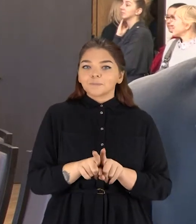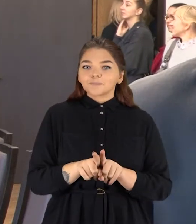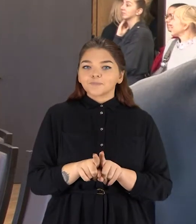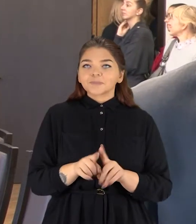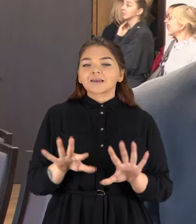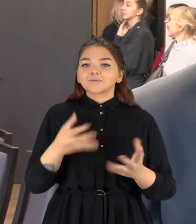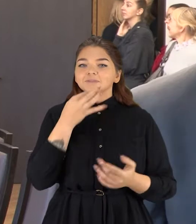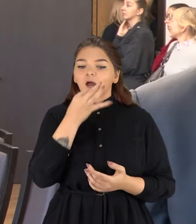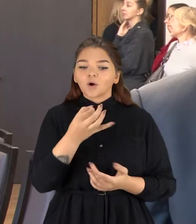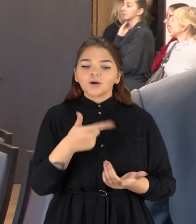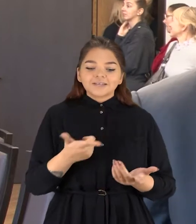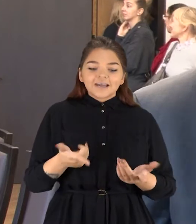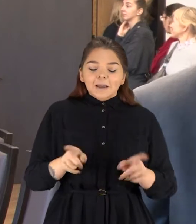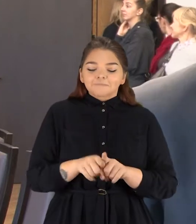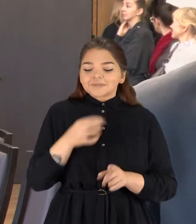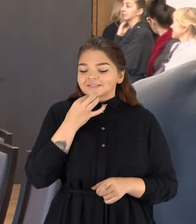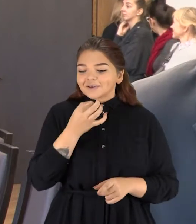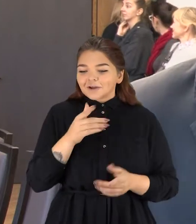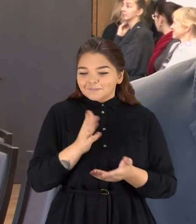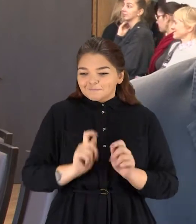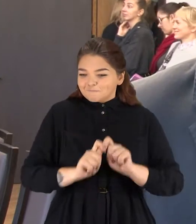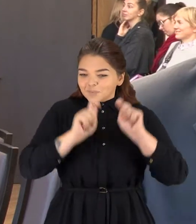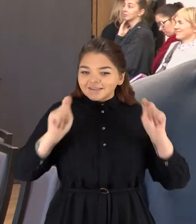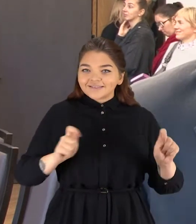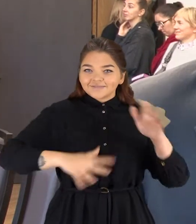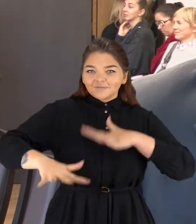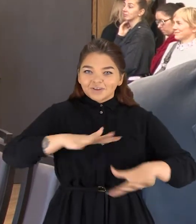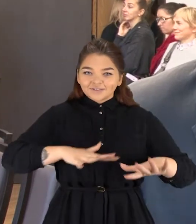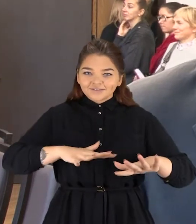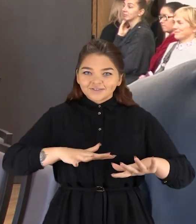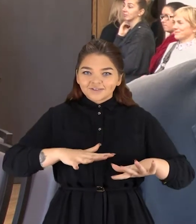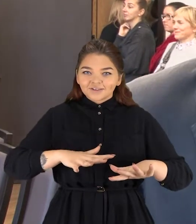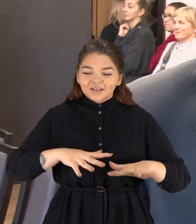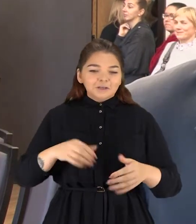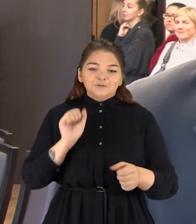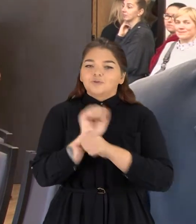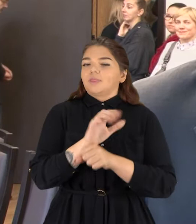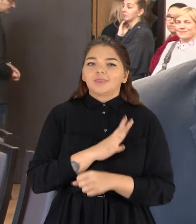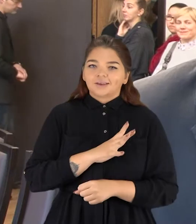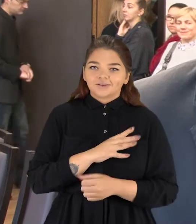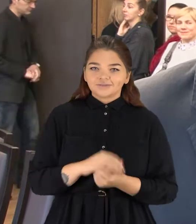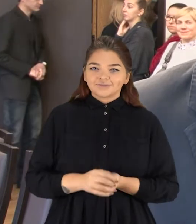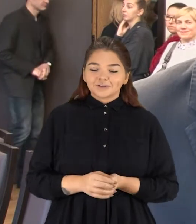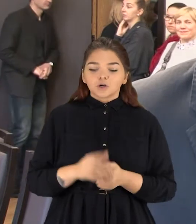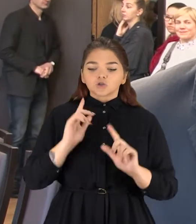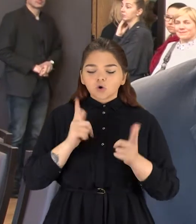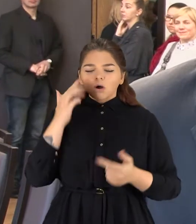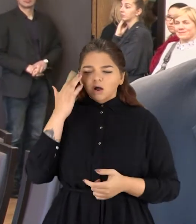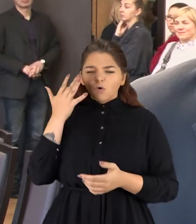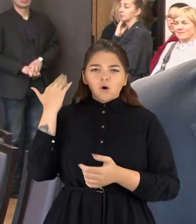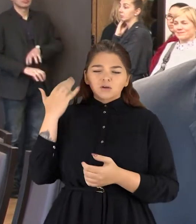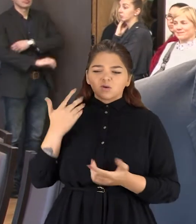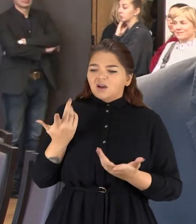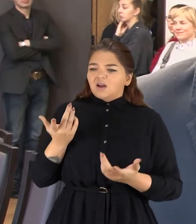O taip pat, kaip sakoma, tas energija yra, kur būtent pradėjus šitą veiklą, jau sakoma negalima